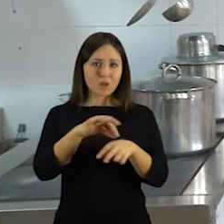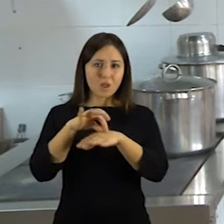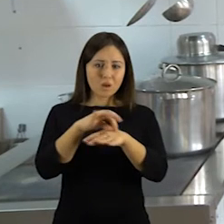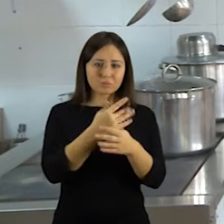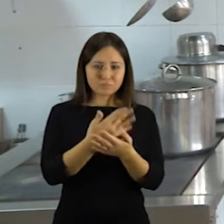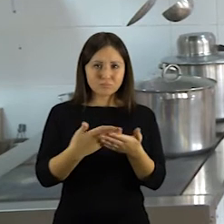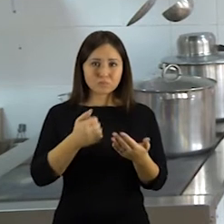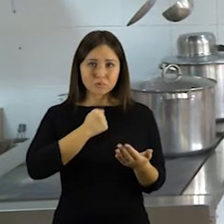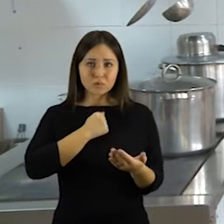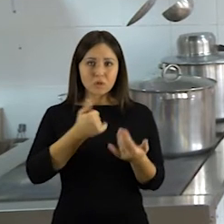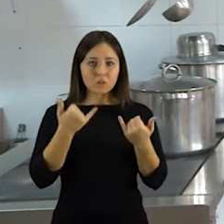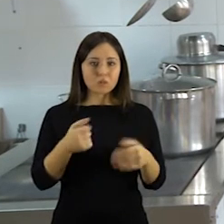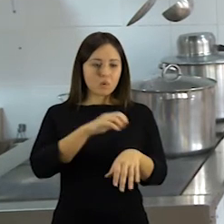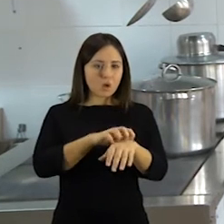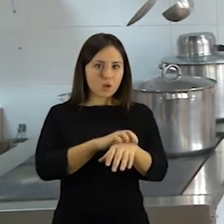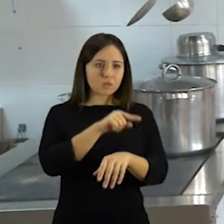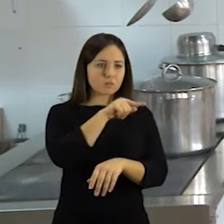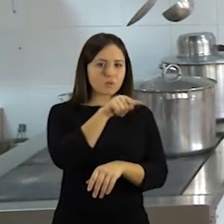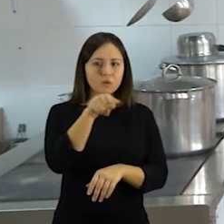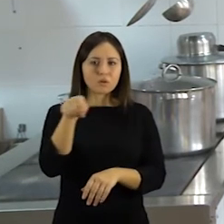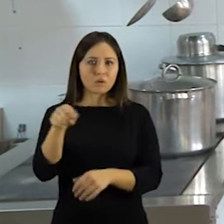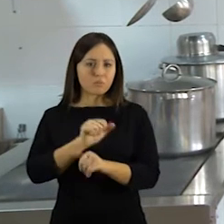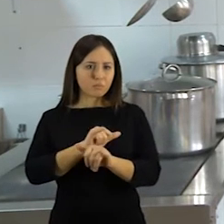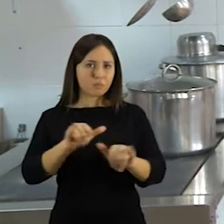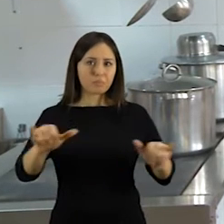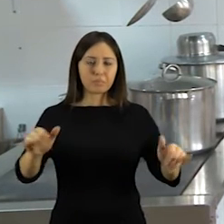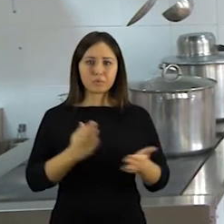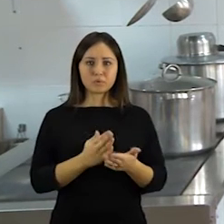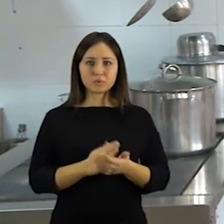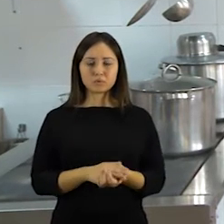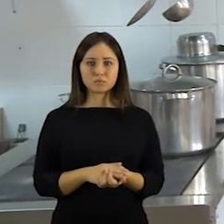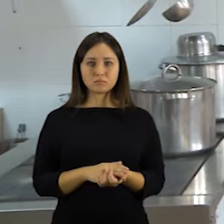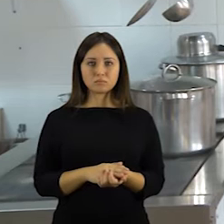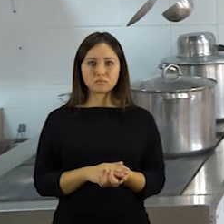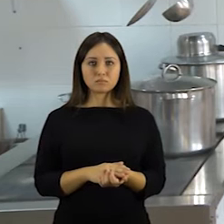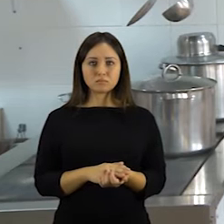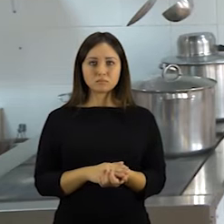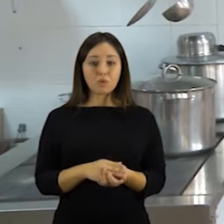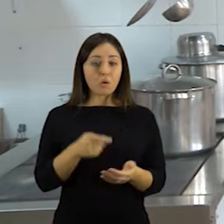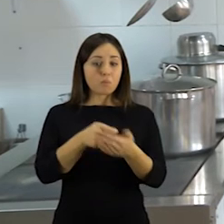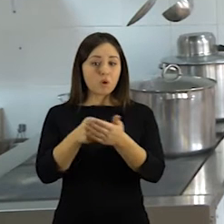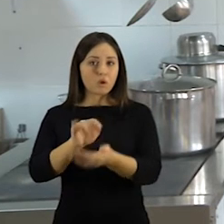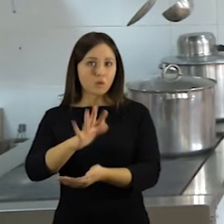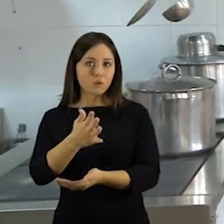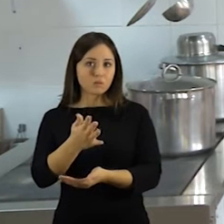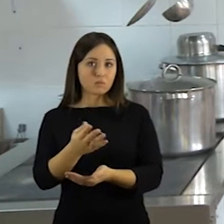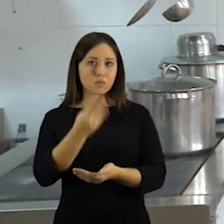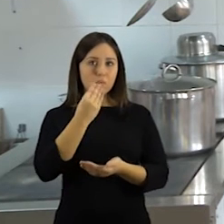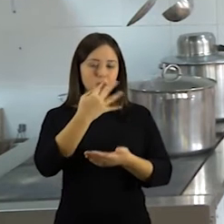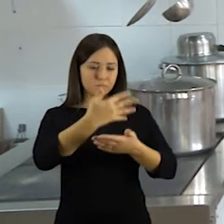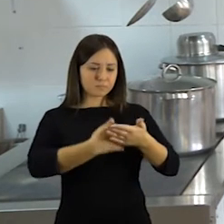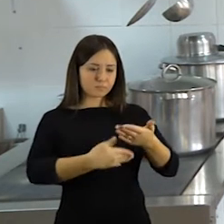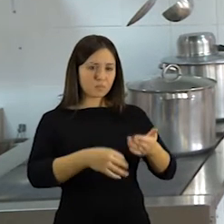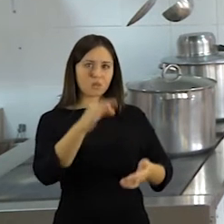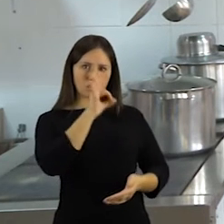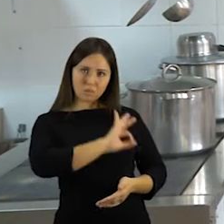kitokiais susirgimais, tai dabar praktiškai visa didžiai daly užima vaikai su alergijomis. Ir kas liečia jų maitinimą, tai iš tiesų mums tai būtų be galo